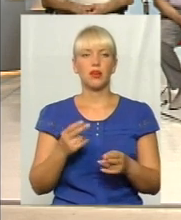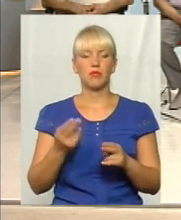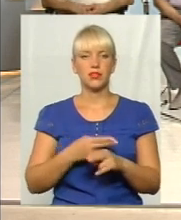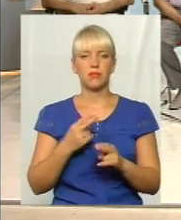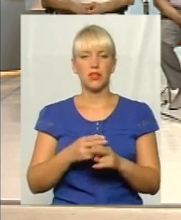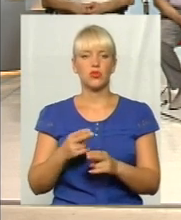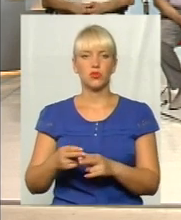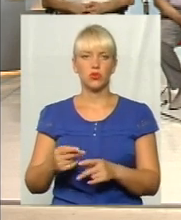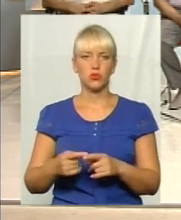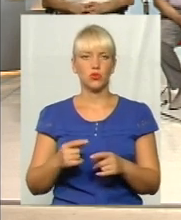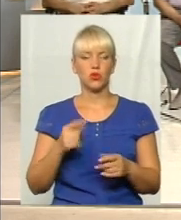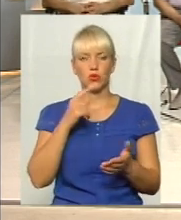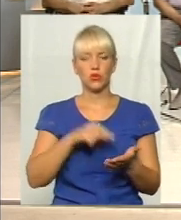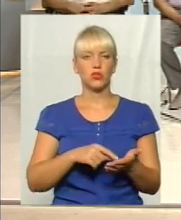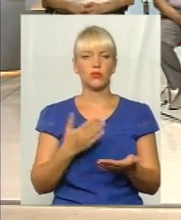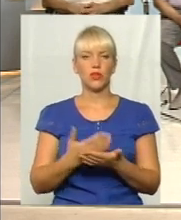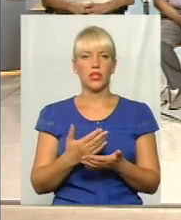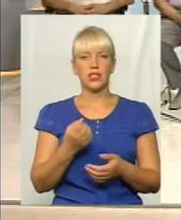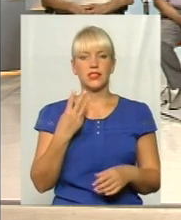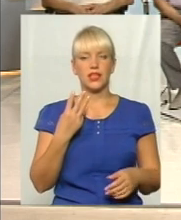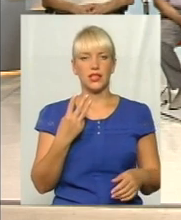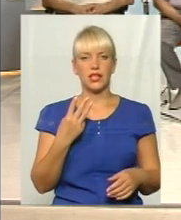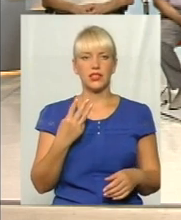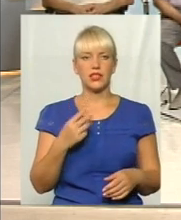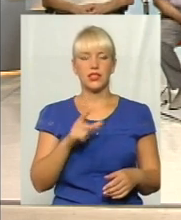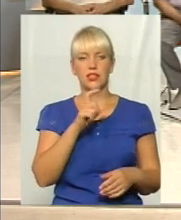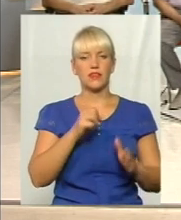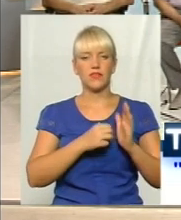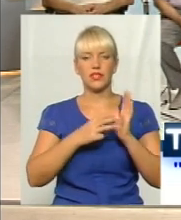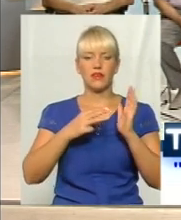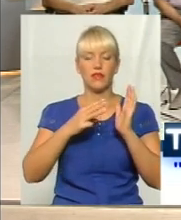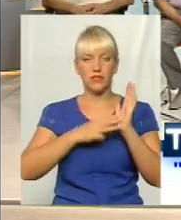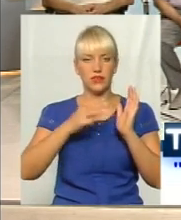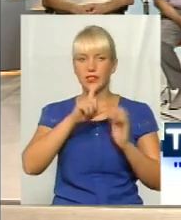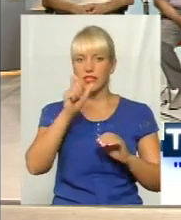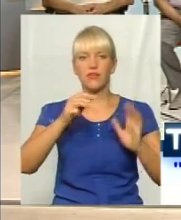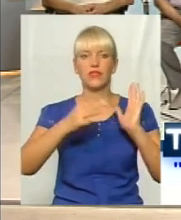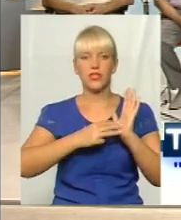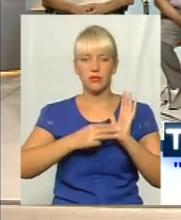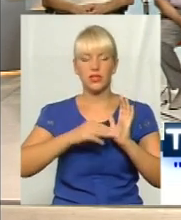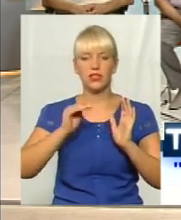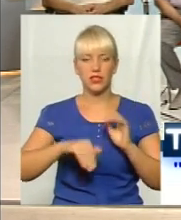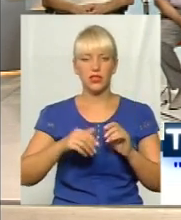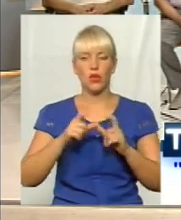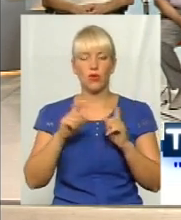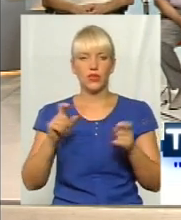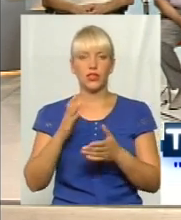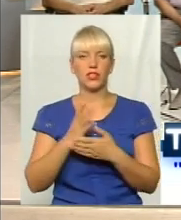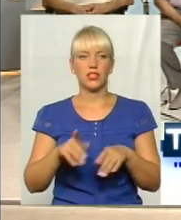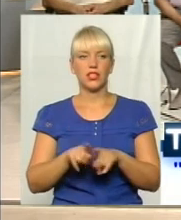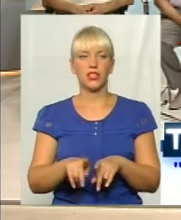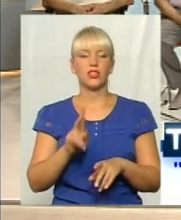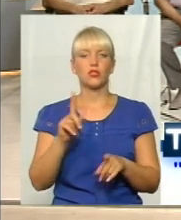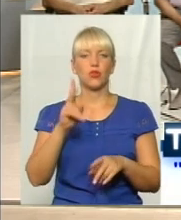доступу. Звичайно, і, наприклад, з 13-ти, з 8-ти, межі 9-ти тисяч об'єктів, в звичайно, є такі об'єкти, які